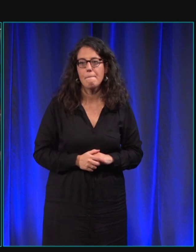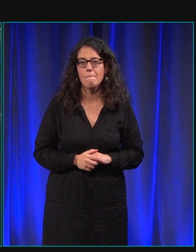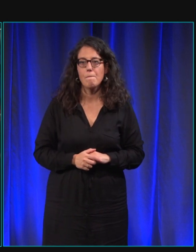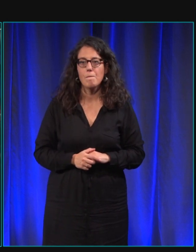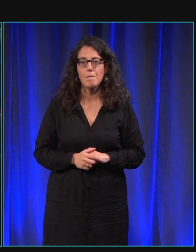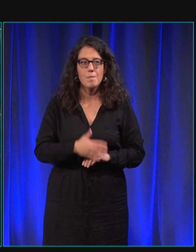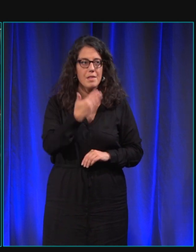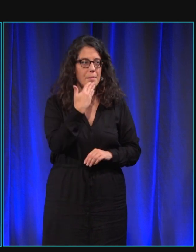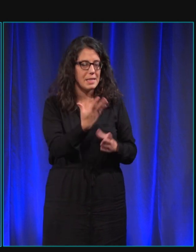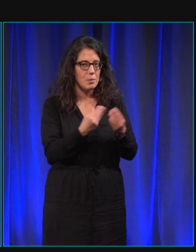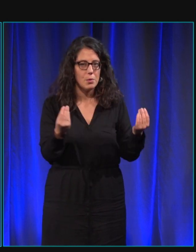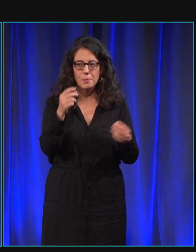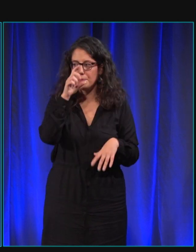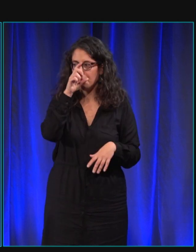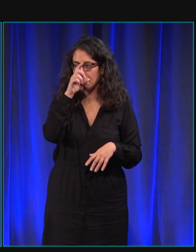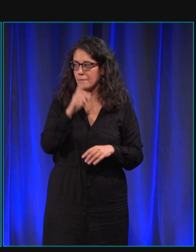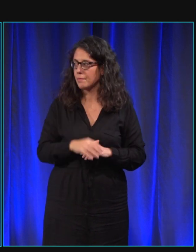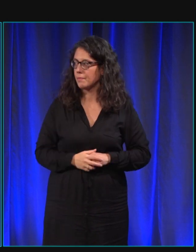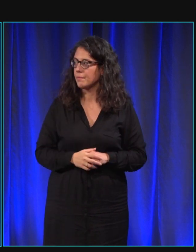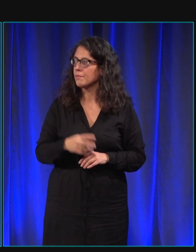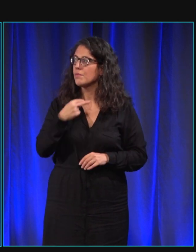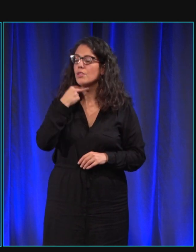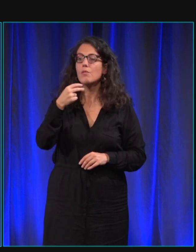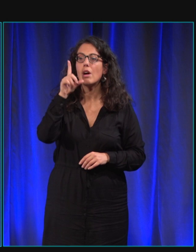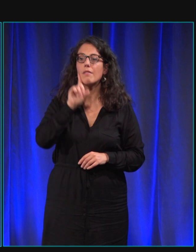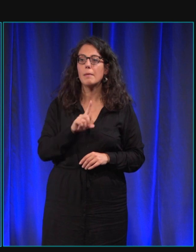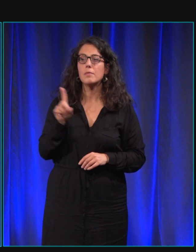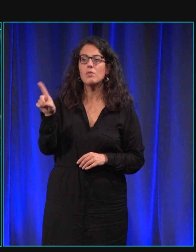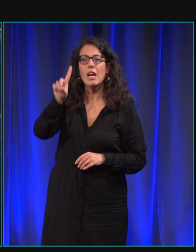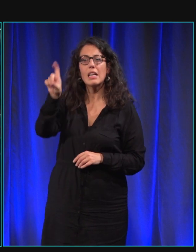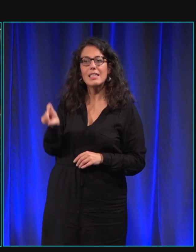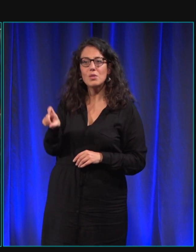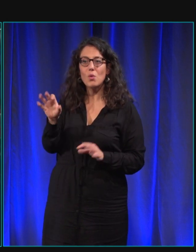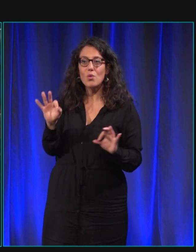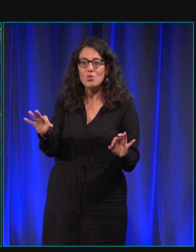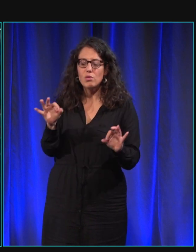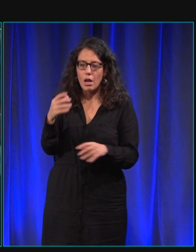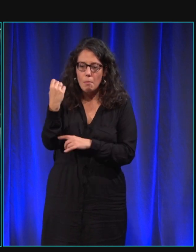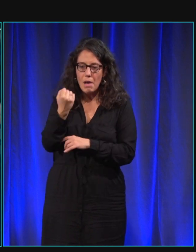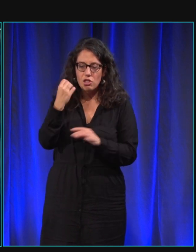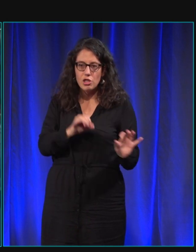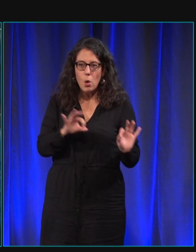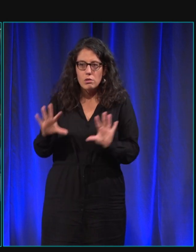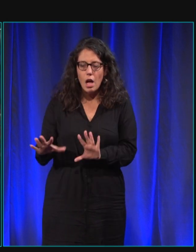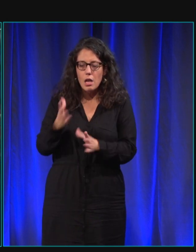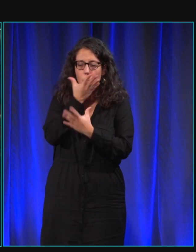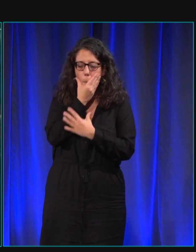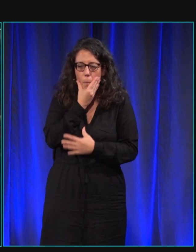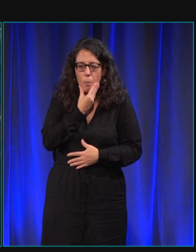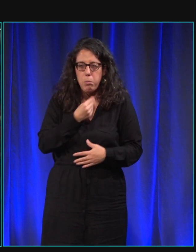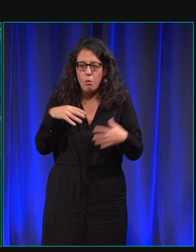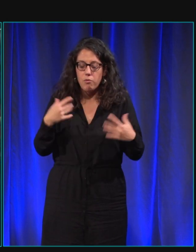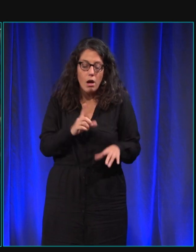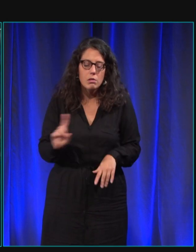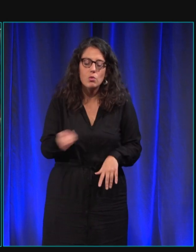merci beaucoup je voudrais poser une question à la dame avec ce magnifique berger australien ils sont tous beaux d'ailleurs et